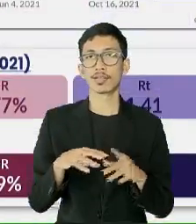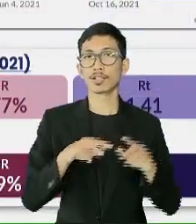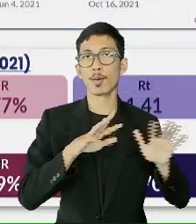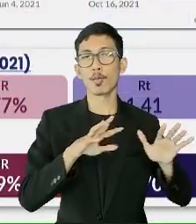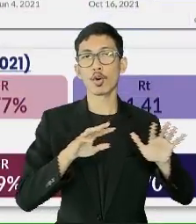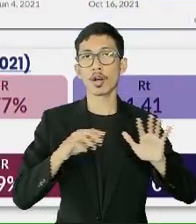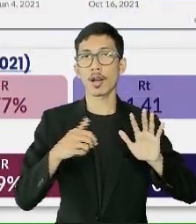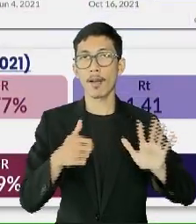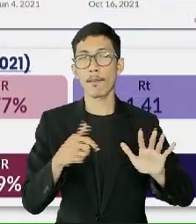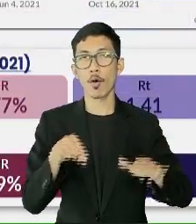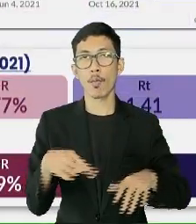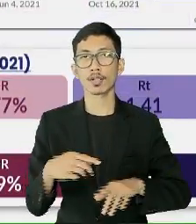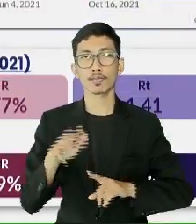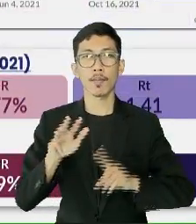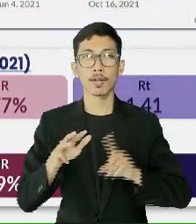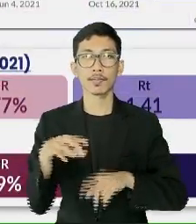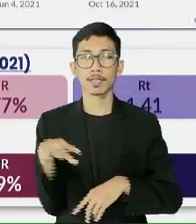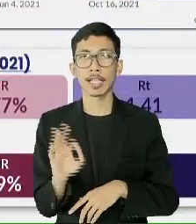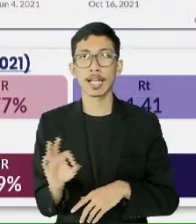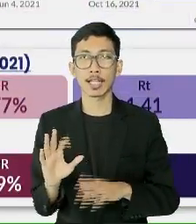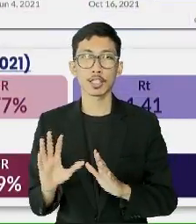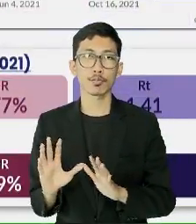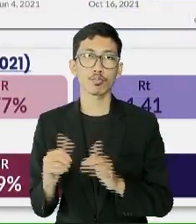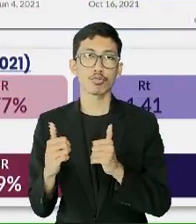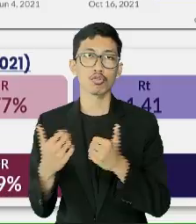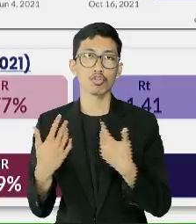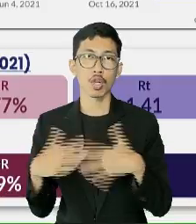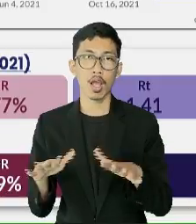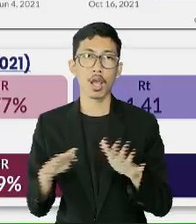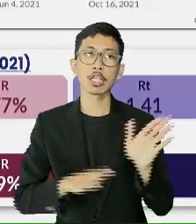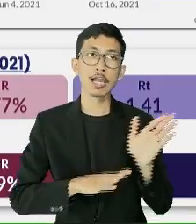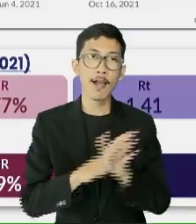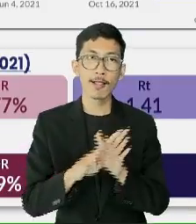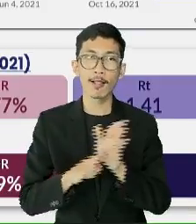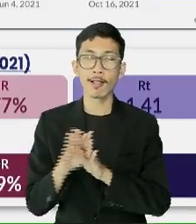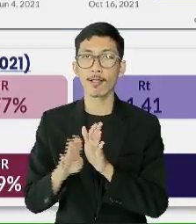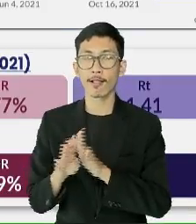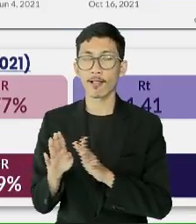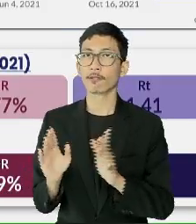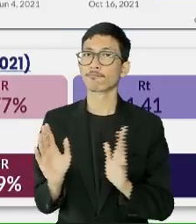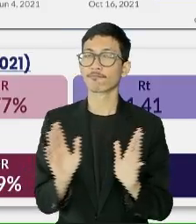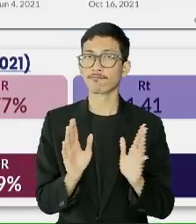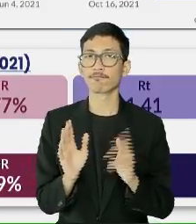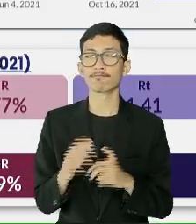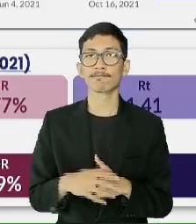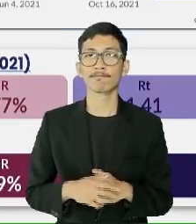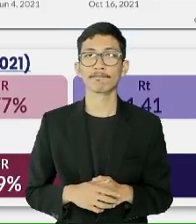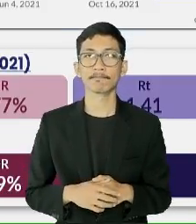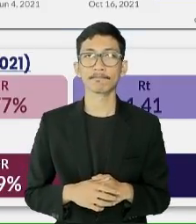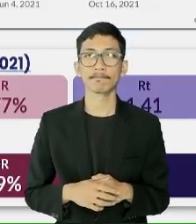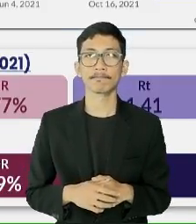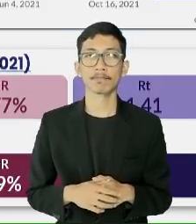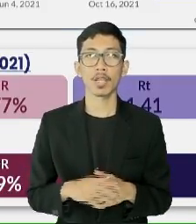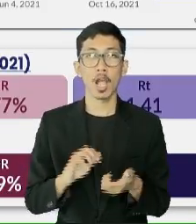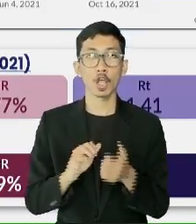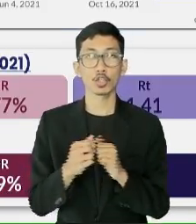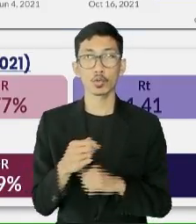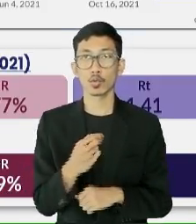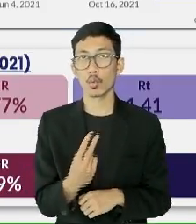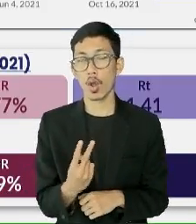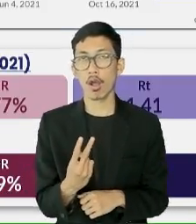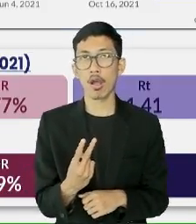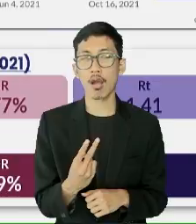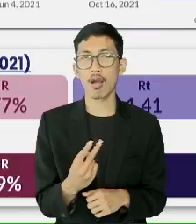,19 persen, terus meningkat jika dibandingkan dengan persen kesembuhan pada saat lonjakan kasus kedua yang hanya